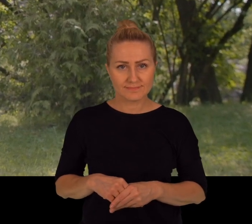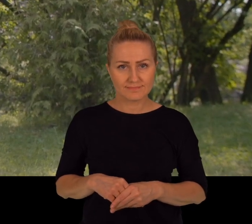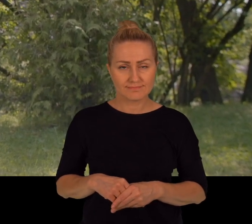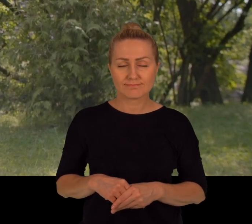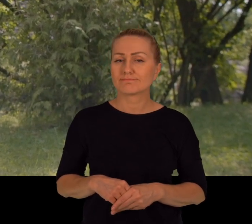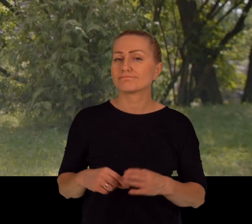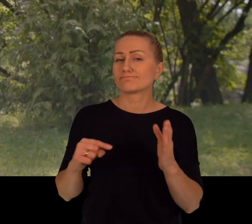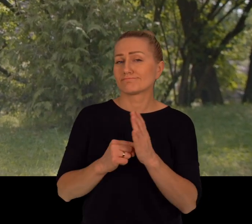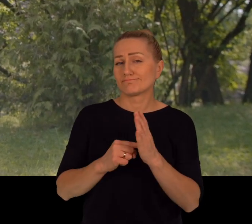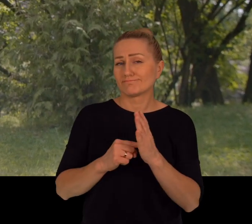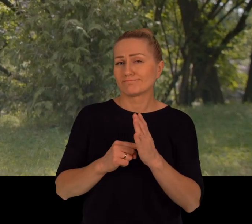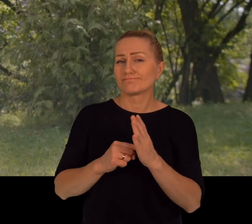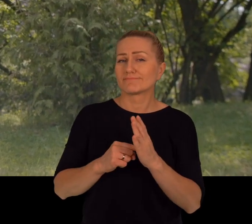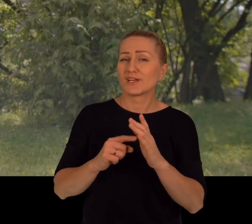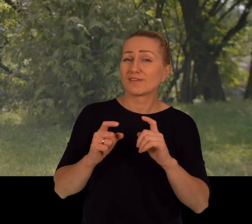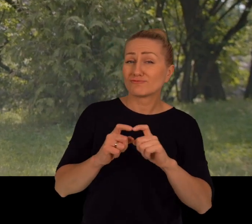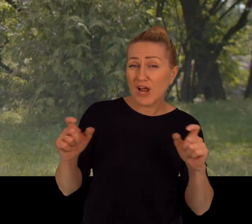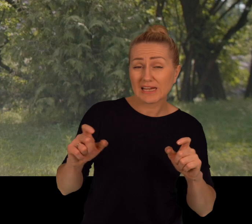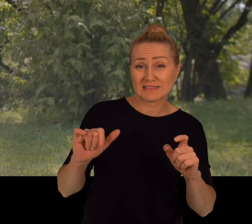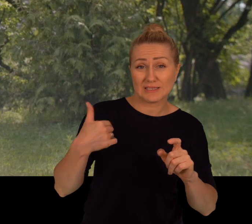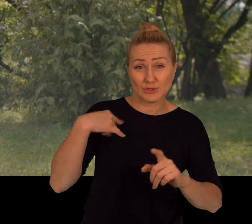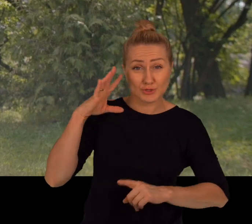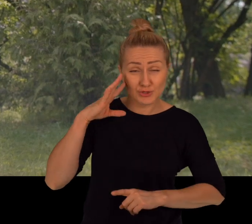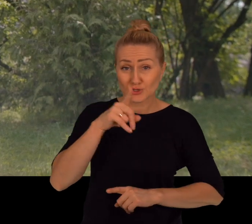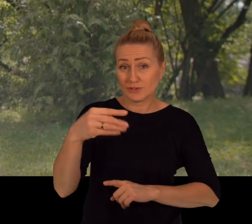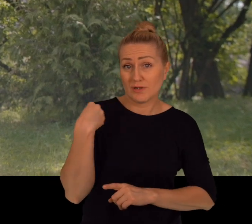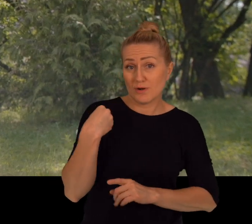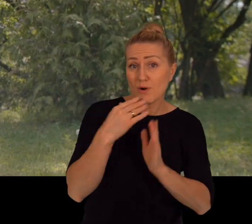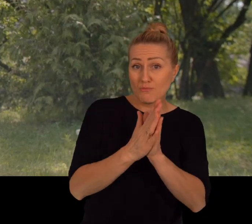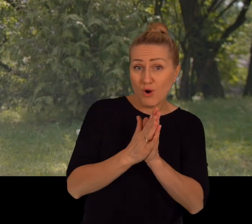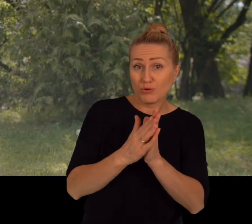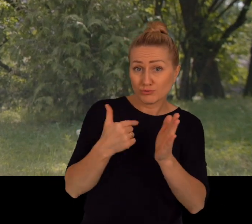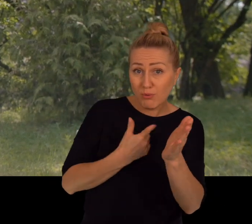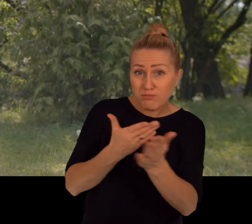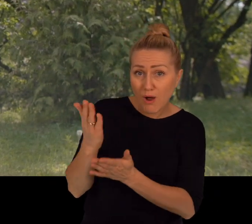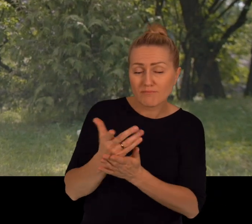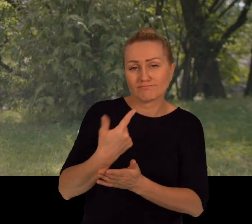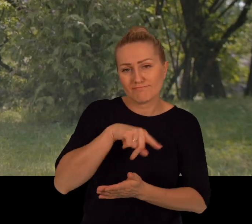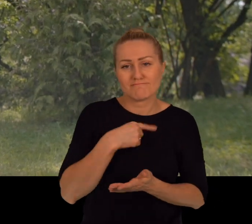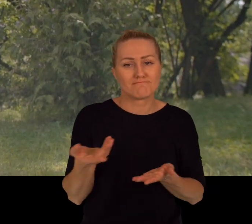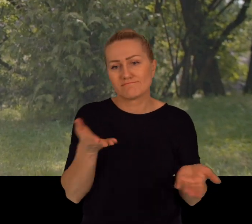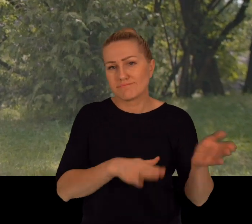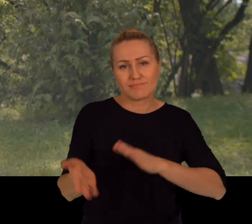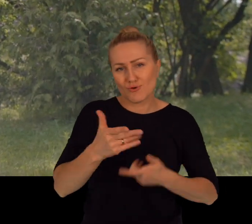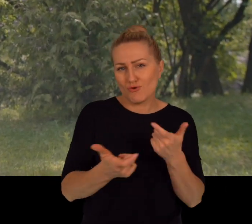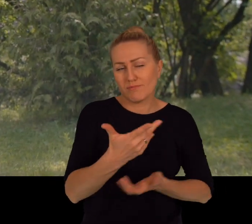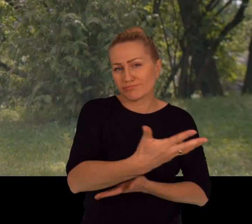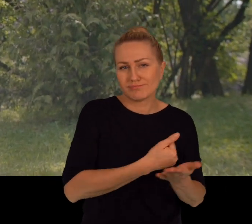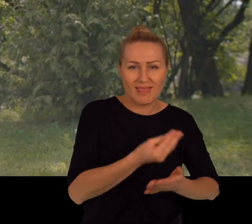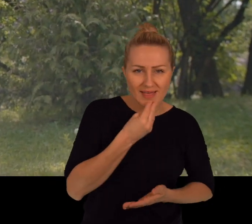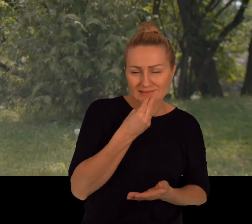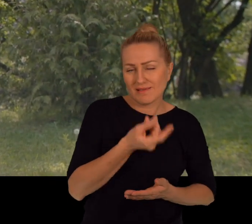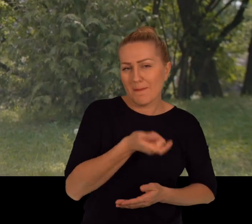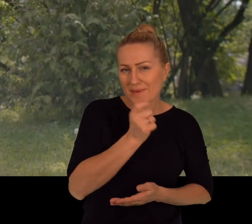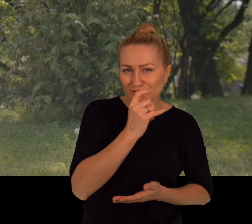W momencie, kiedy przychodzi prośba o pomoc, pakujemy rzeczy, zabieramy